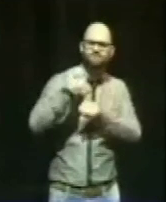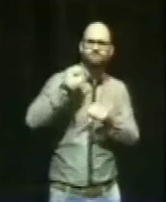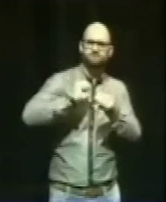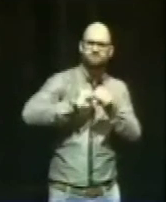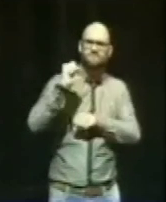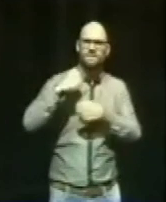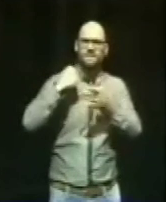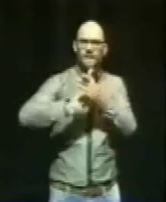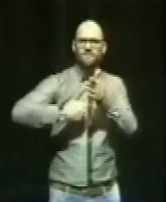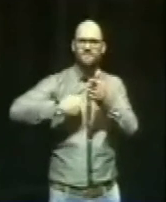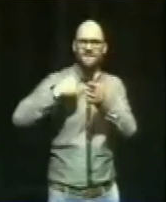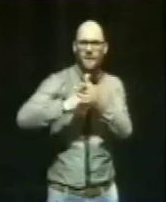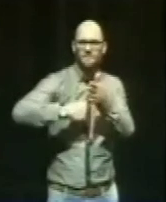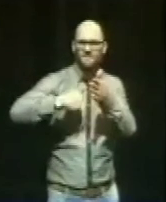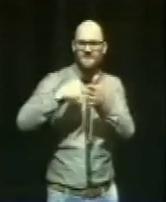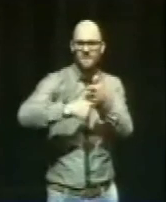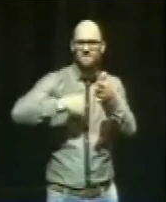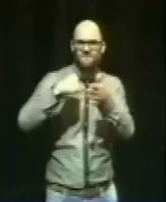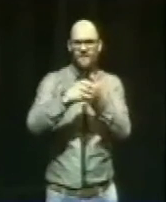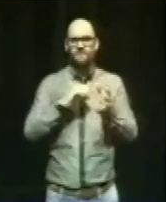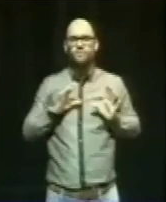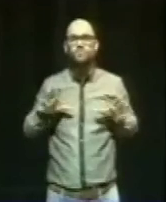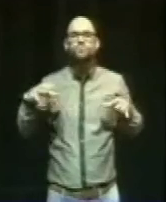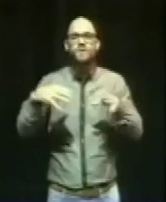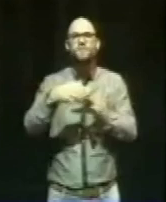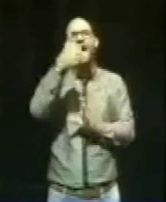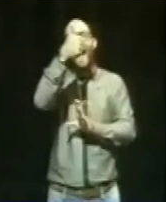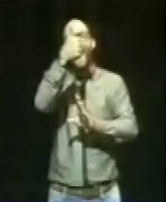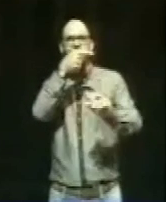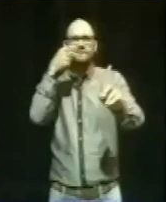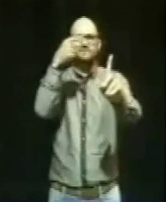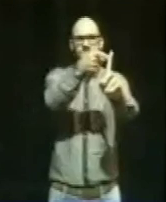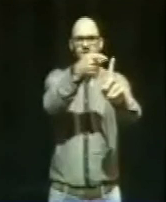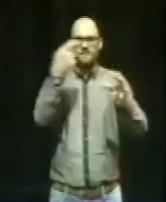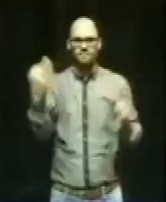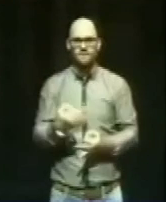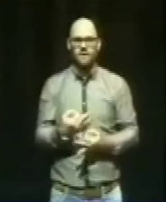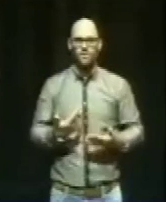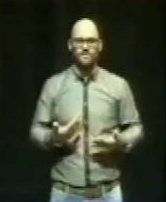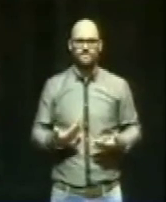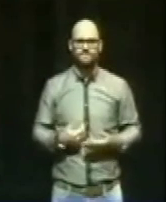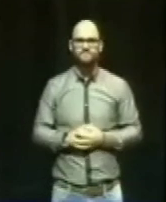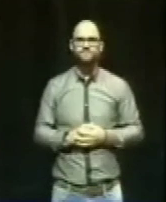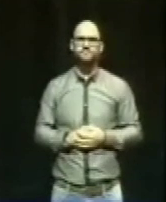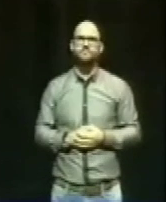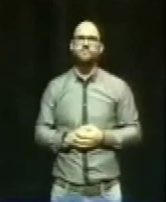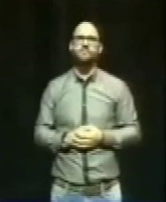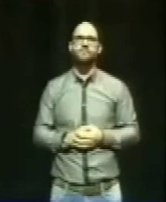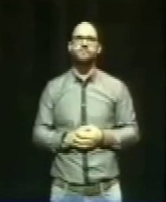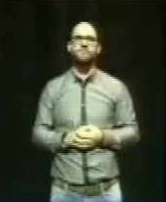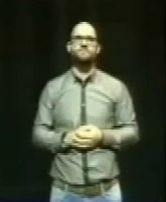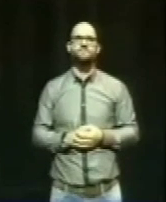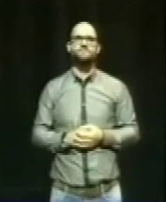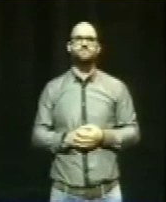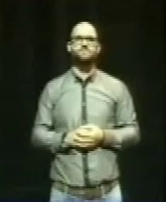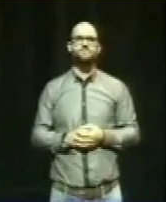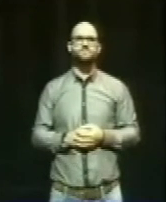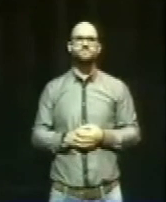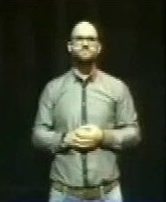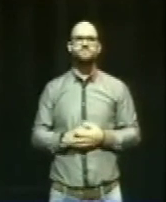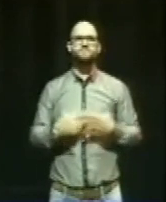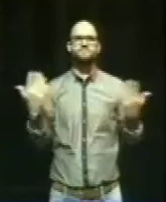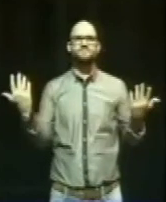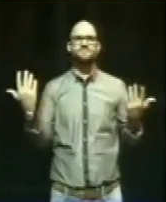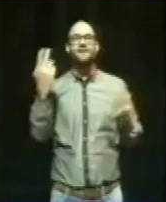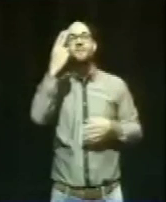gemeinsam auf ein Ziel hin zu arbeiten. Und ich muss an dieser Stelle sagen, an die niedersächsischen